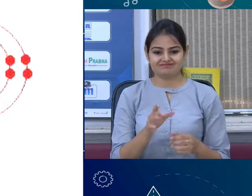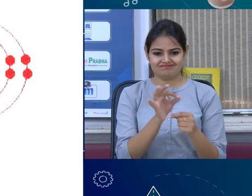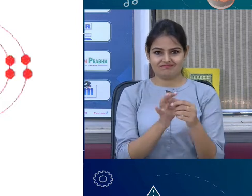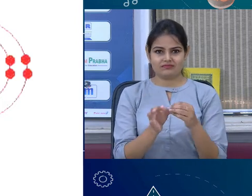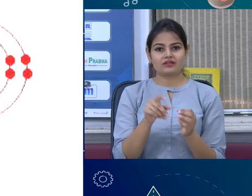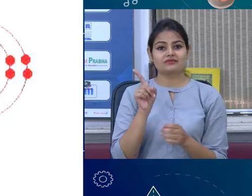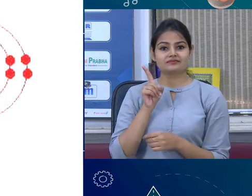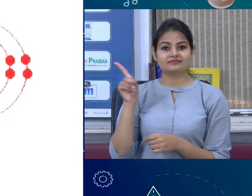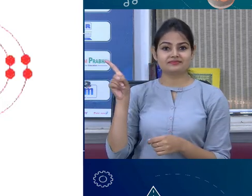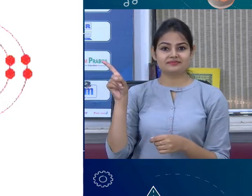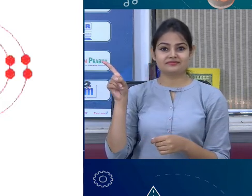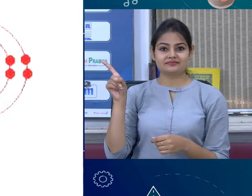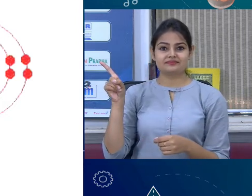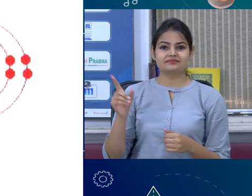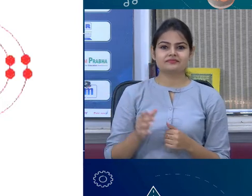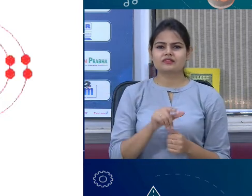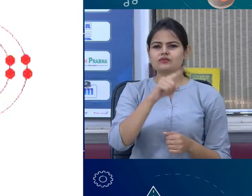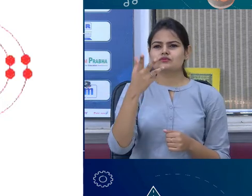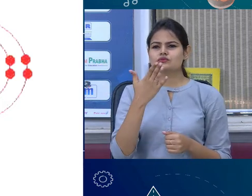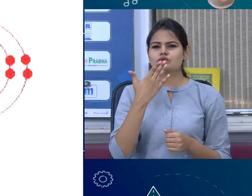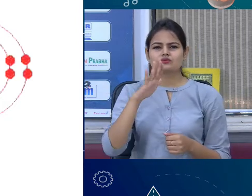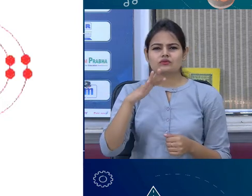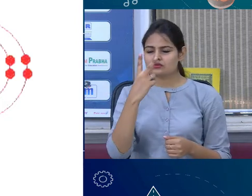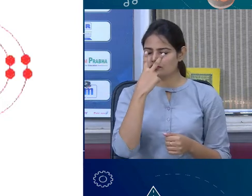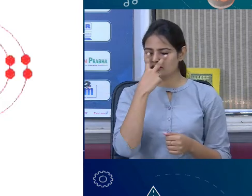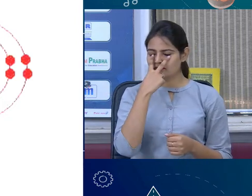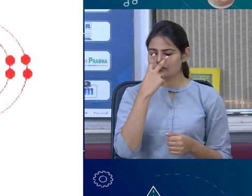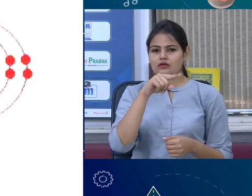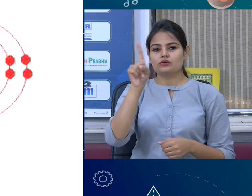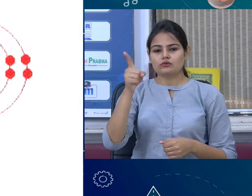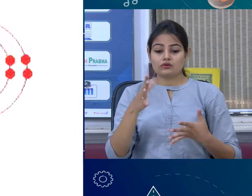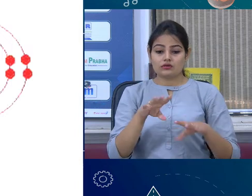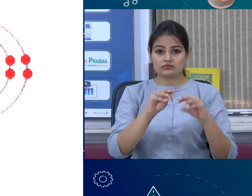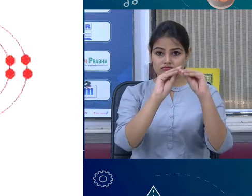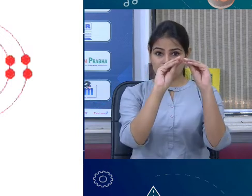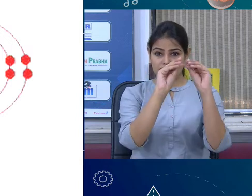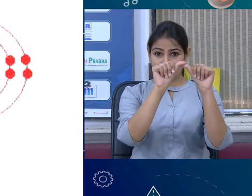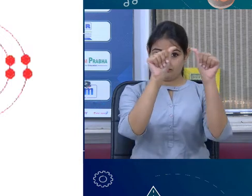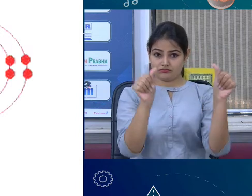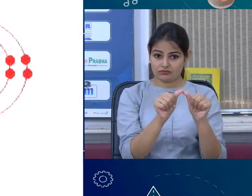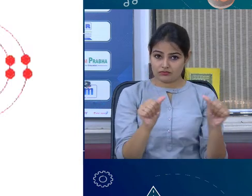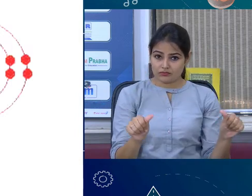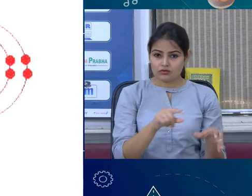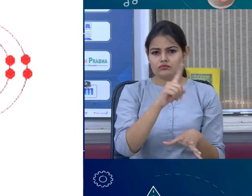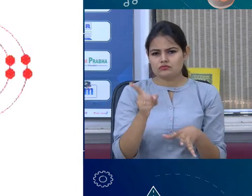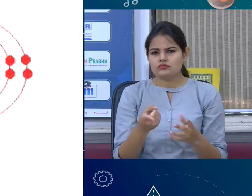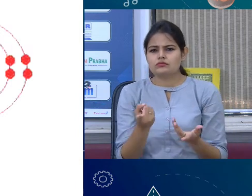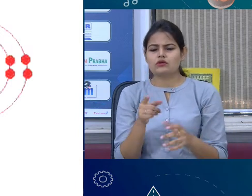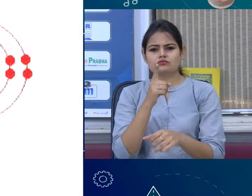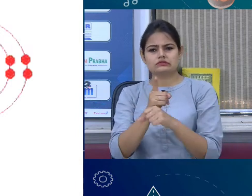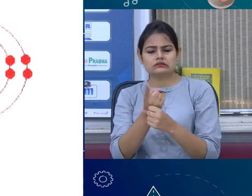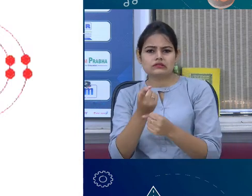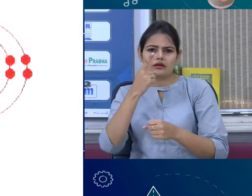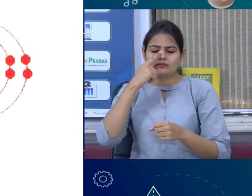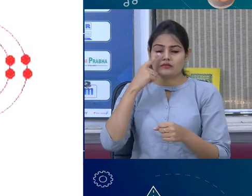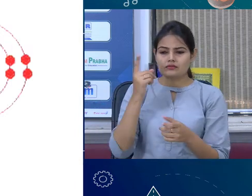दिखाया है और जो विच्वली चालेंग्ज पच्चे है वो मॉडल के रूप में भी इसको पैरिंस और टीजर उनको फैसलिटेट